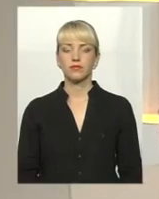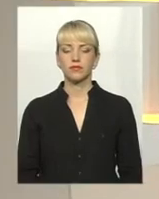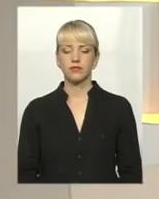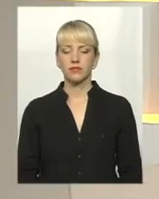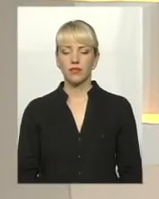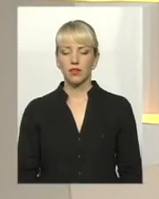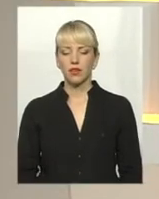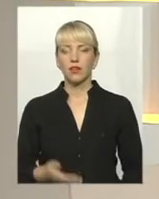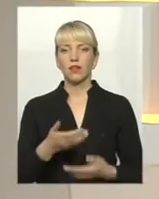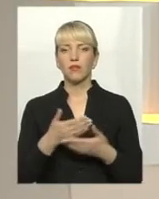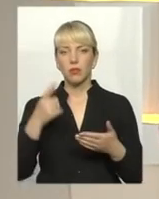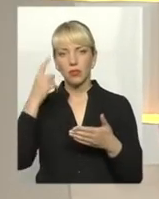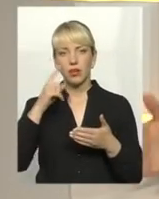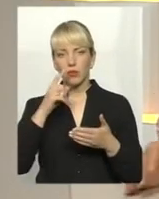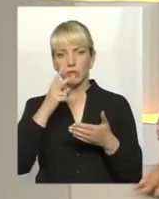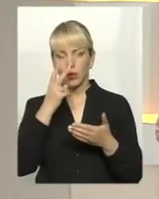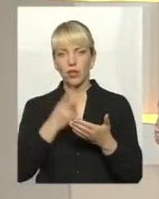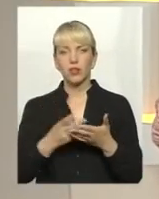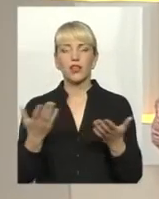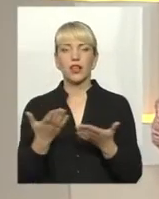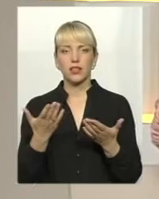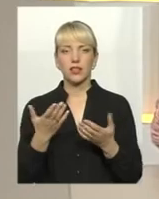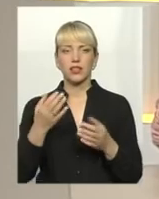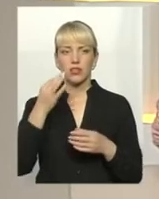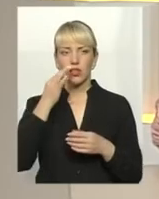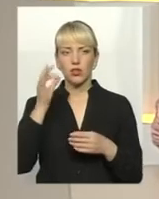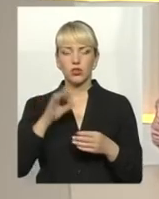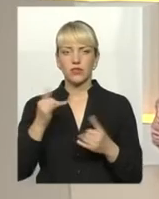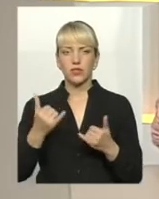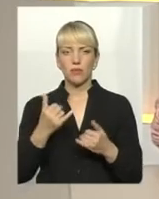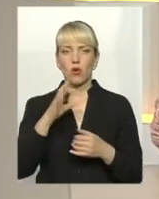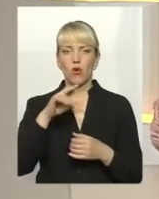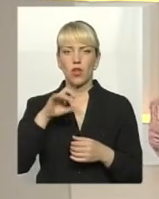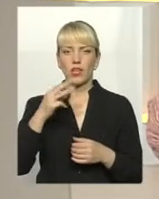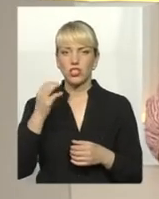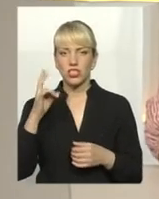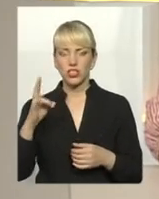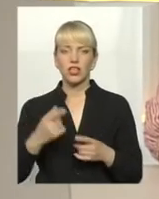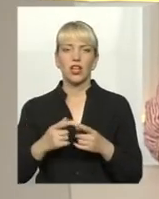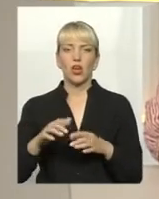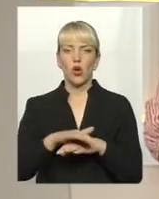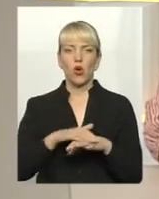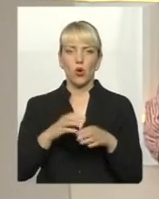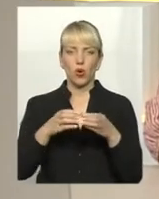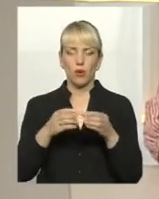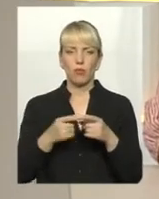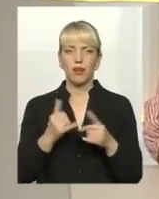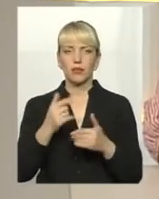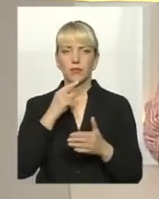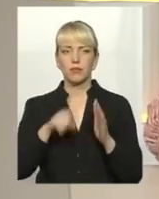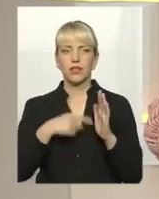Отож, ми переконалися, побачили якийсь досвід зараз в Олешинській громаді. Тож, адресую Олег Іванович до вас,